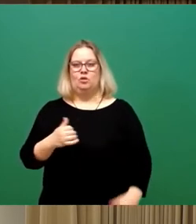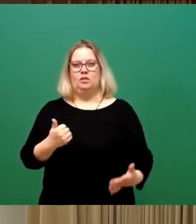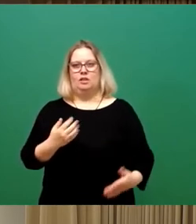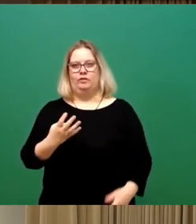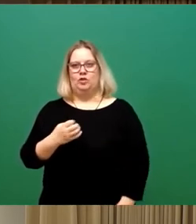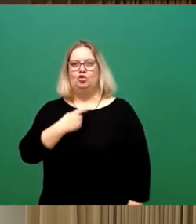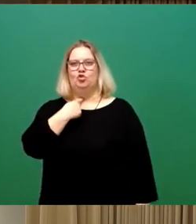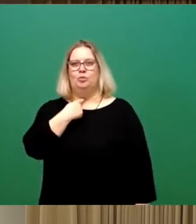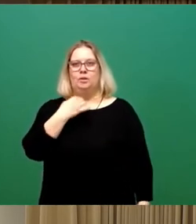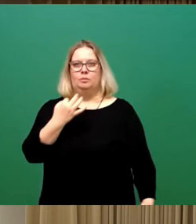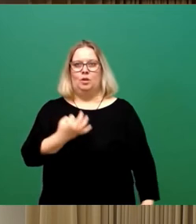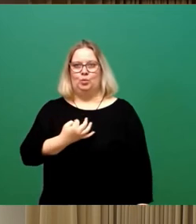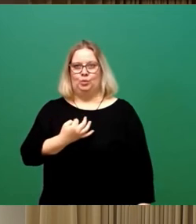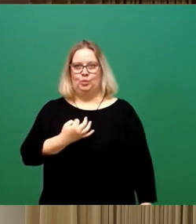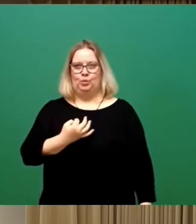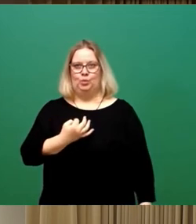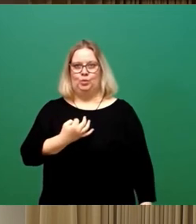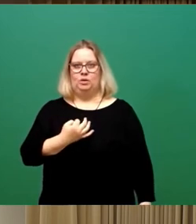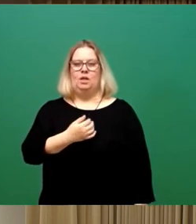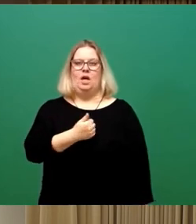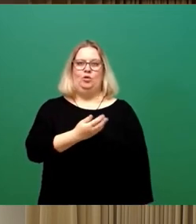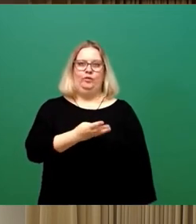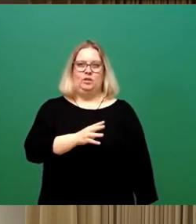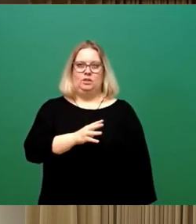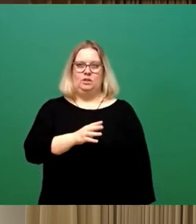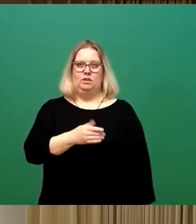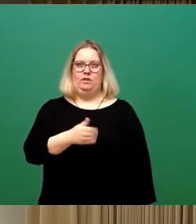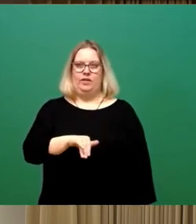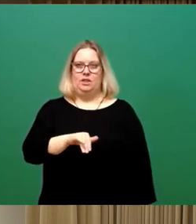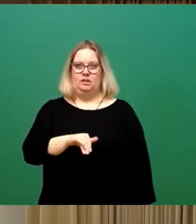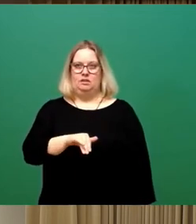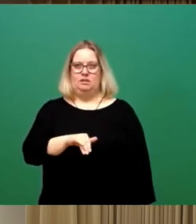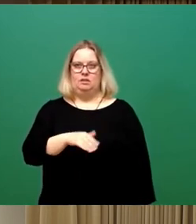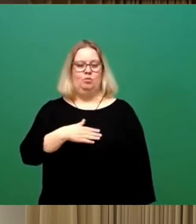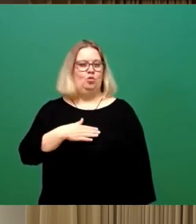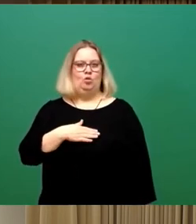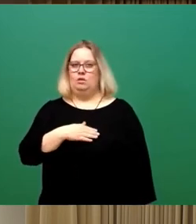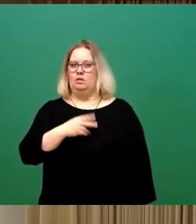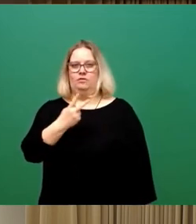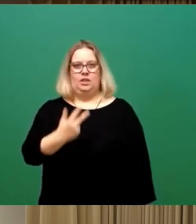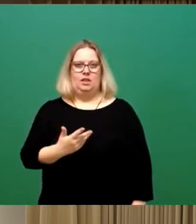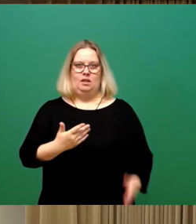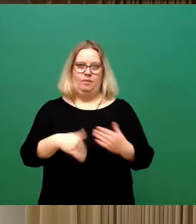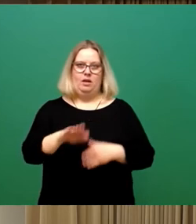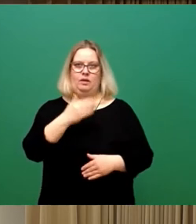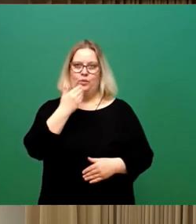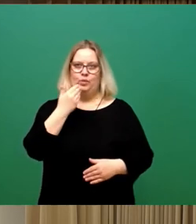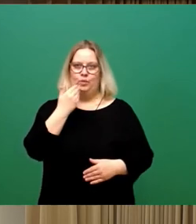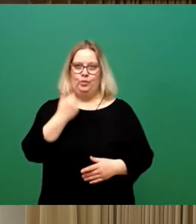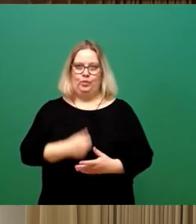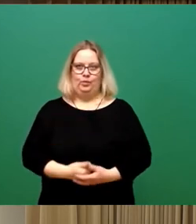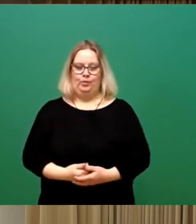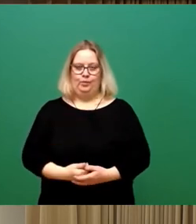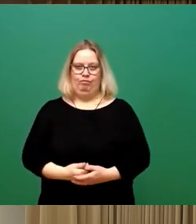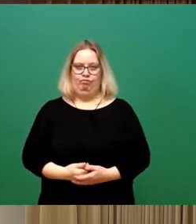notwendig gewesen wären, 41 waren es, damit ist keine Zweidrittelmehrheit hergestellt und